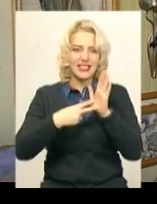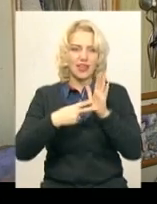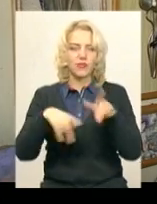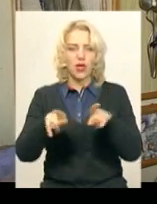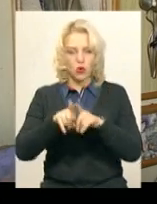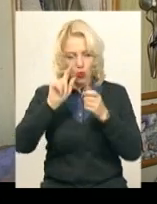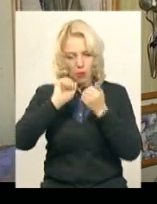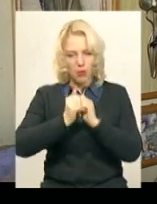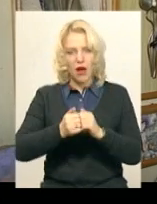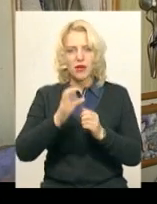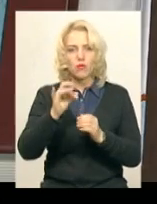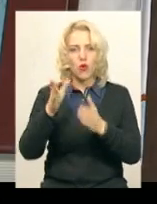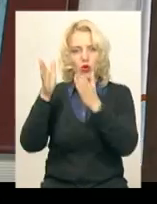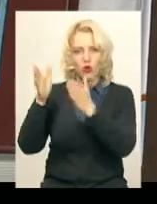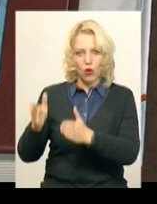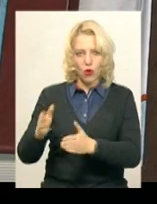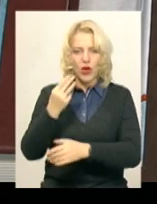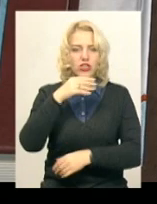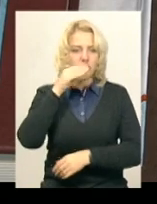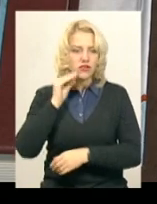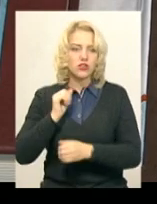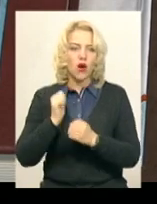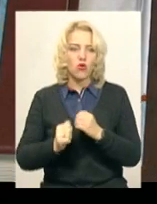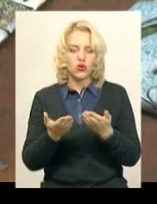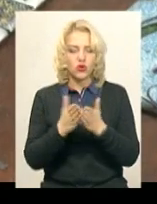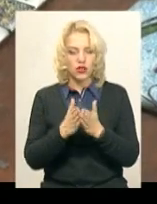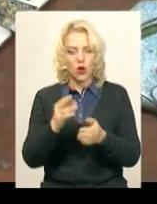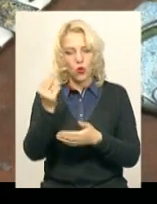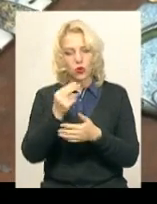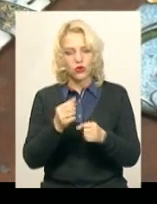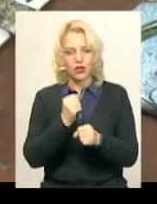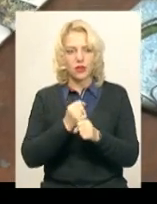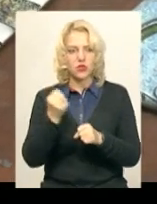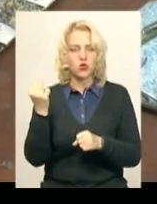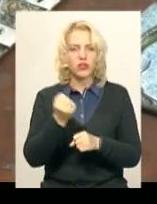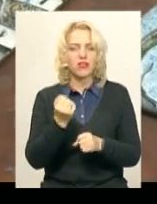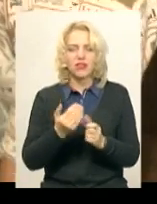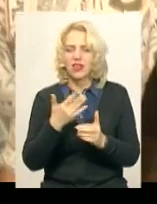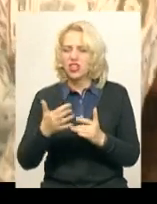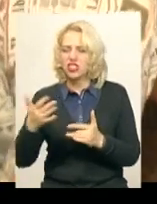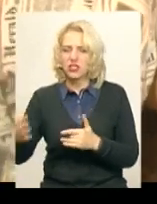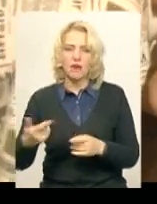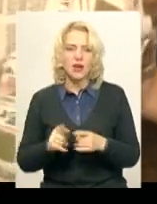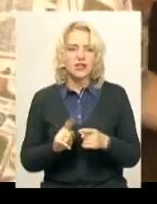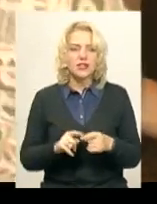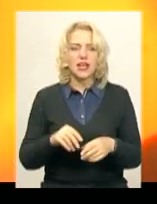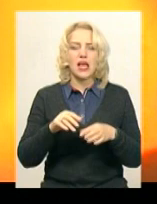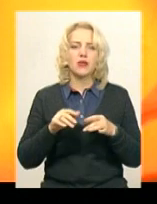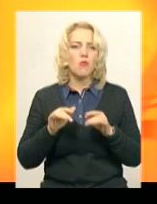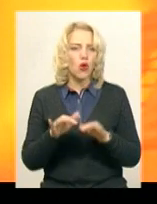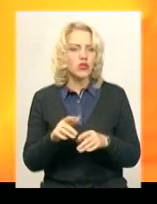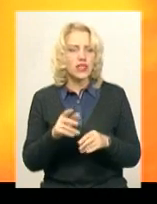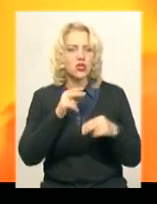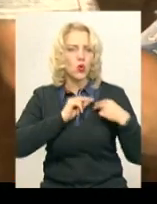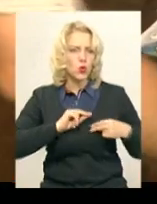пам'ять про нього, про Шевченка. Над кожною книгою художник працює тижнями, бо, каже, процес виготовлення емалий трьодаємний. Останній його